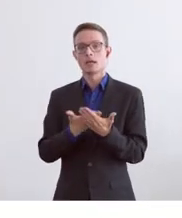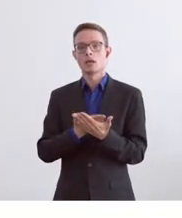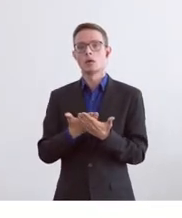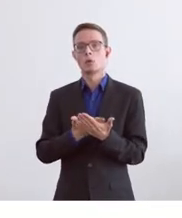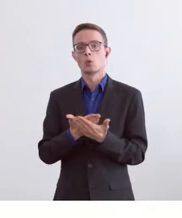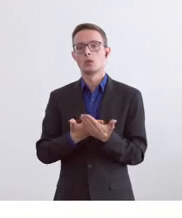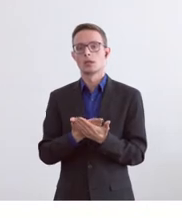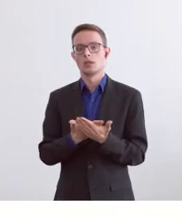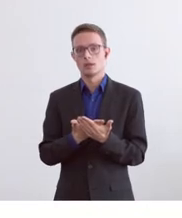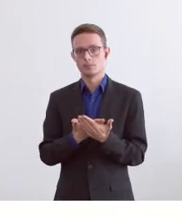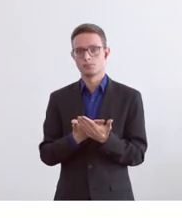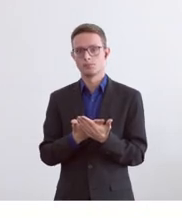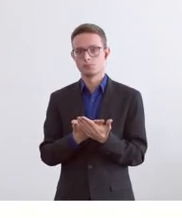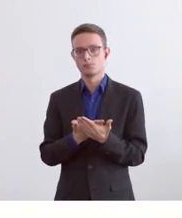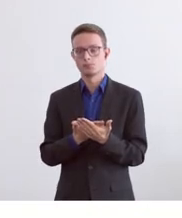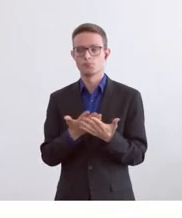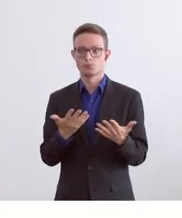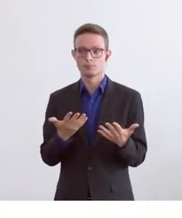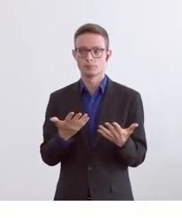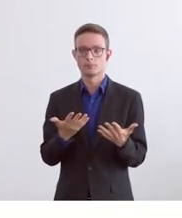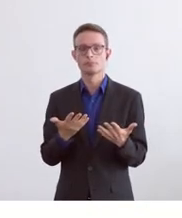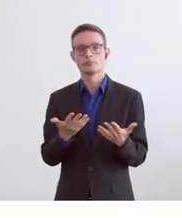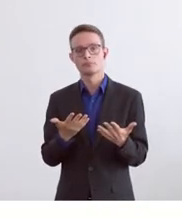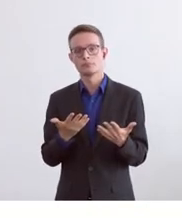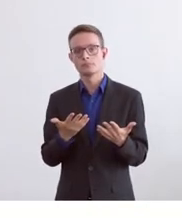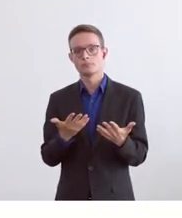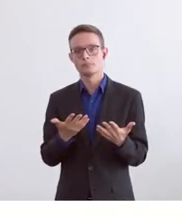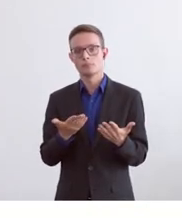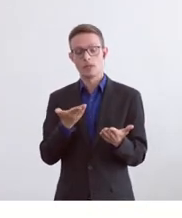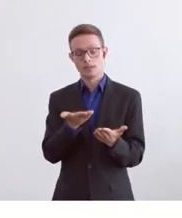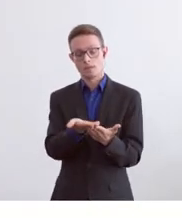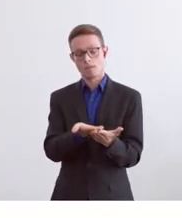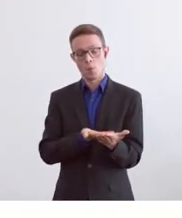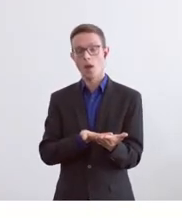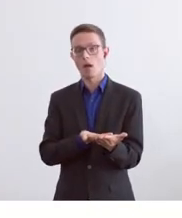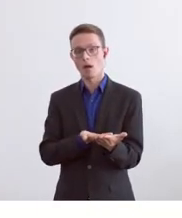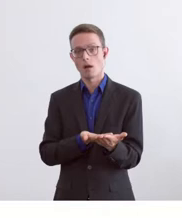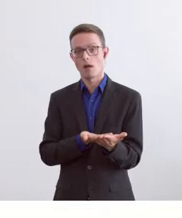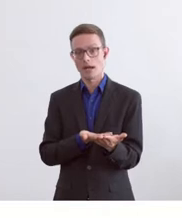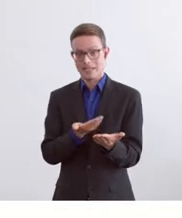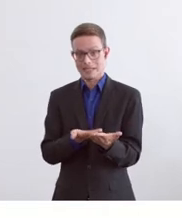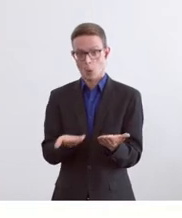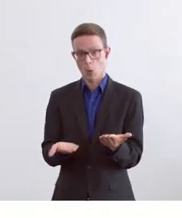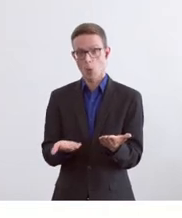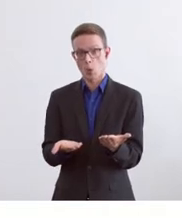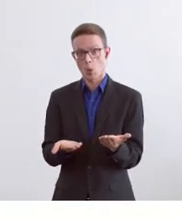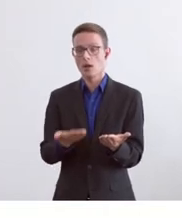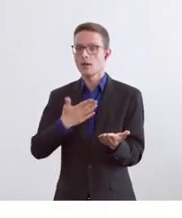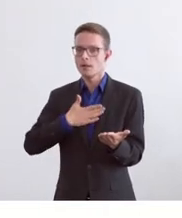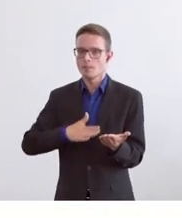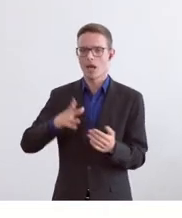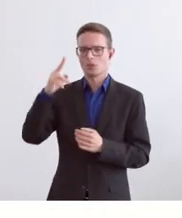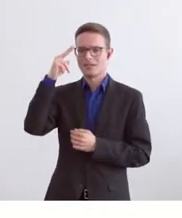darin zu suchen, dass für so eine Vorlage eigentlich ganz sicher eine nationale Lösung